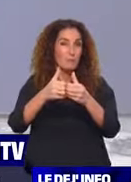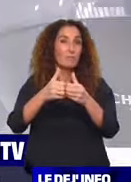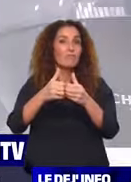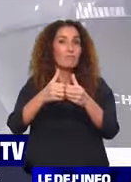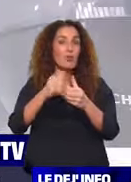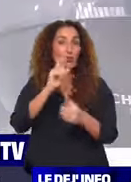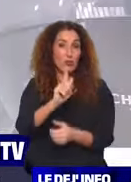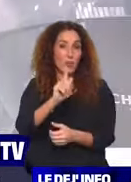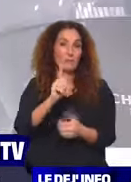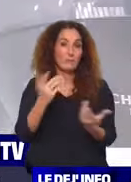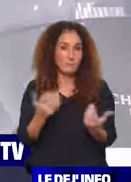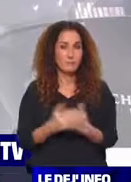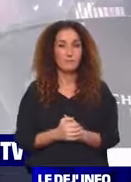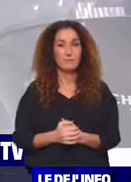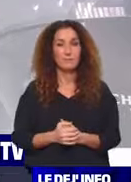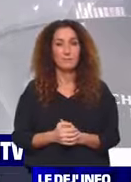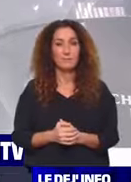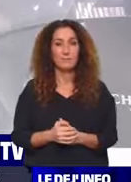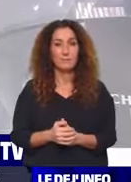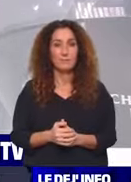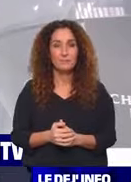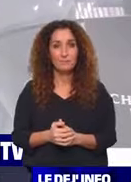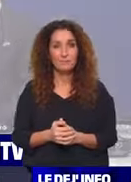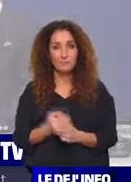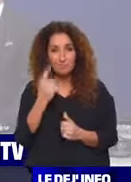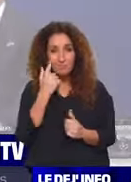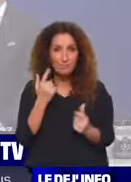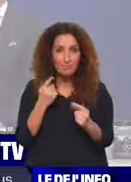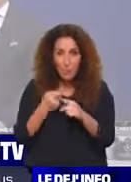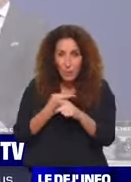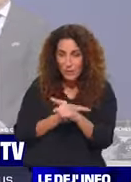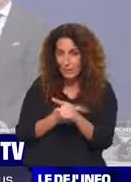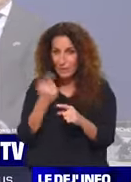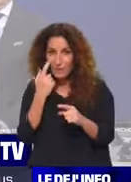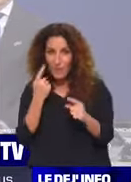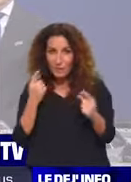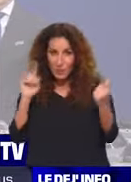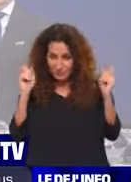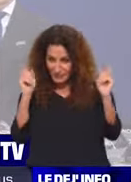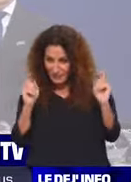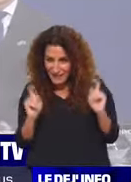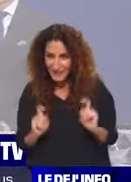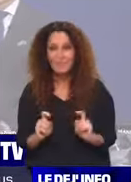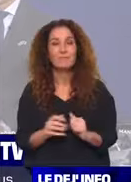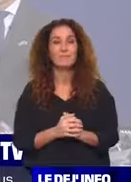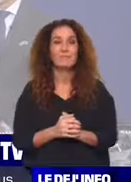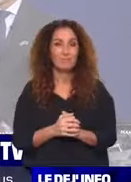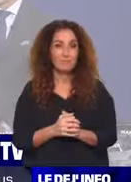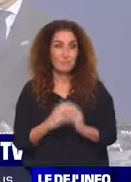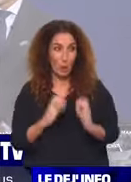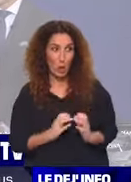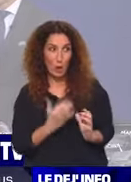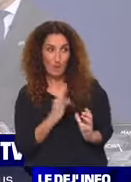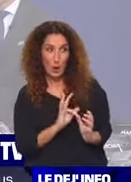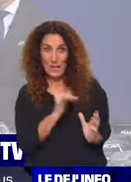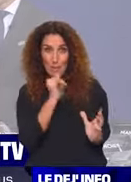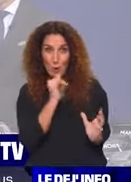G. Donc, pour l'instant, on se rapproche petit à petit. Parce qu'on n'a aucun des clubs français, pour l'instant, qui n'a été tiré si